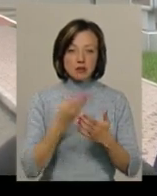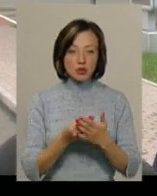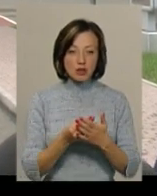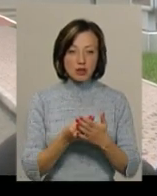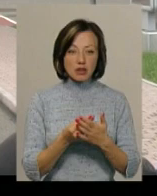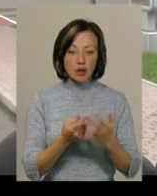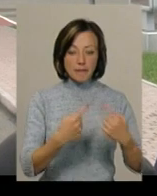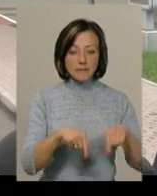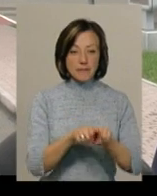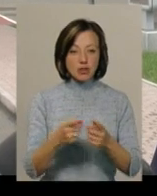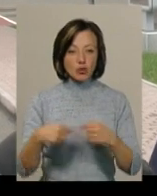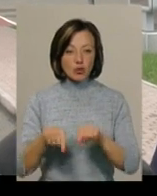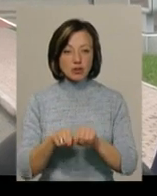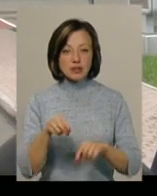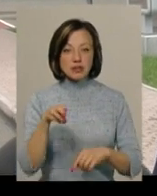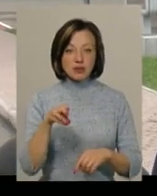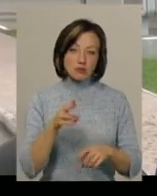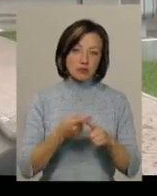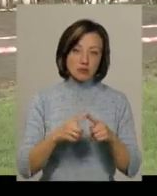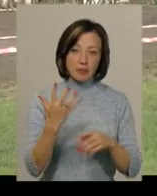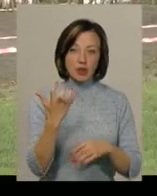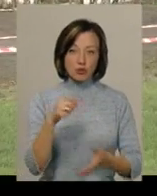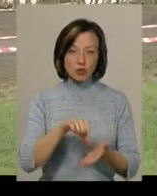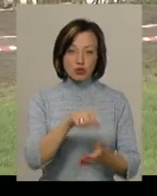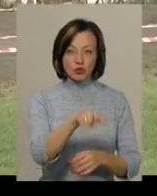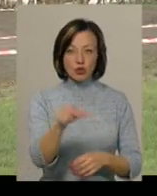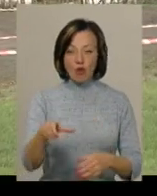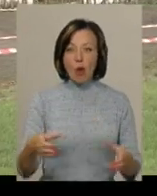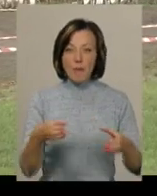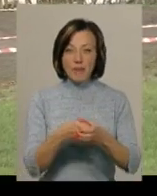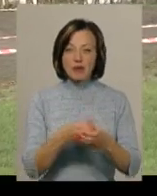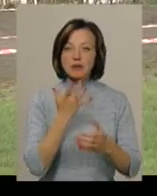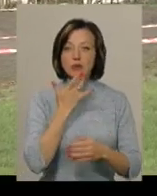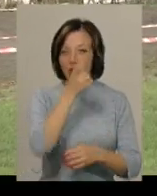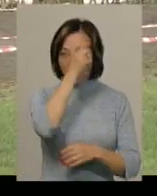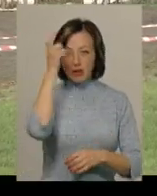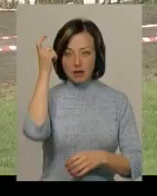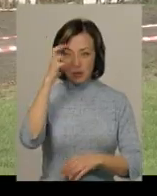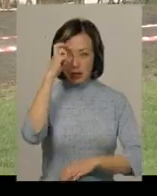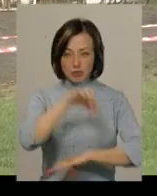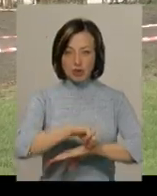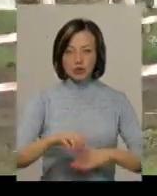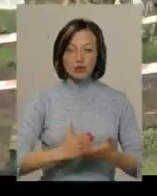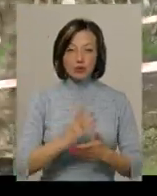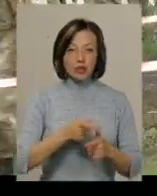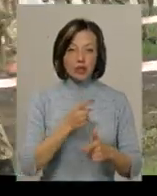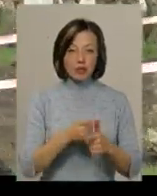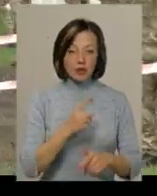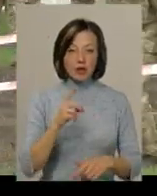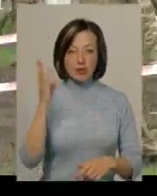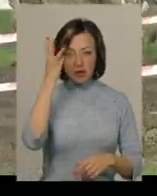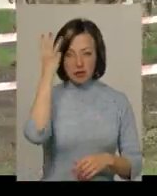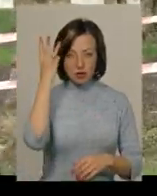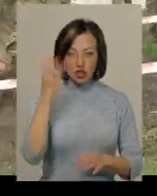підрозділів, то це десь 500 чоловік. У команді, яка представляє Національну академію, Держприкордонслужби імені Богдана